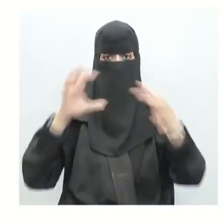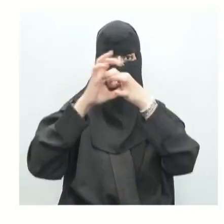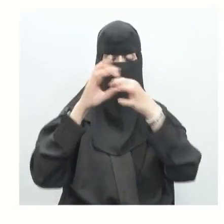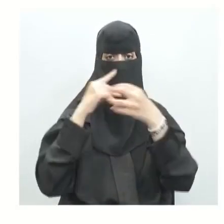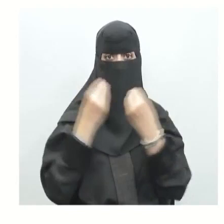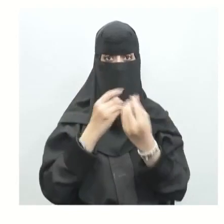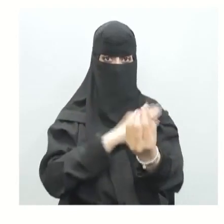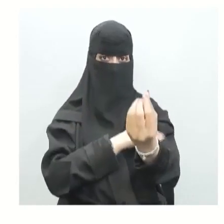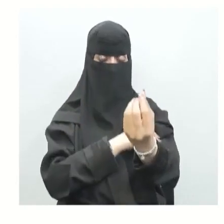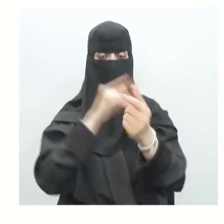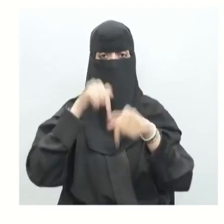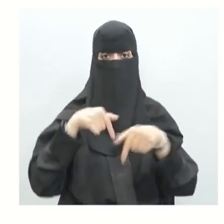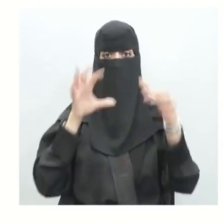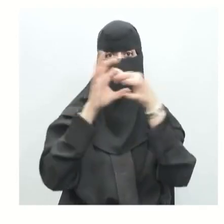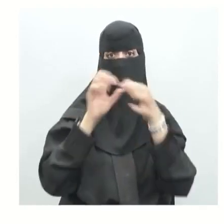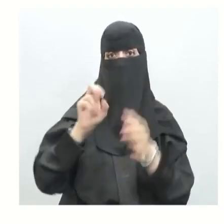الأوتار